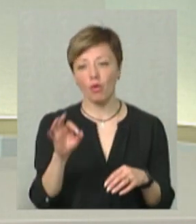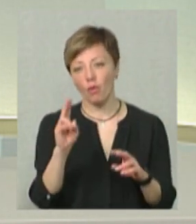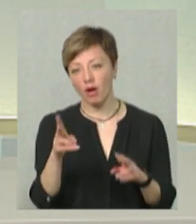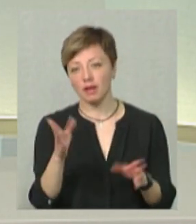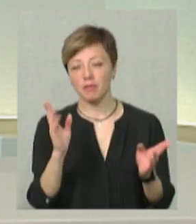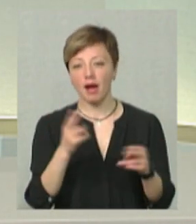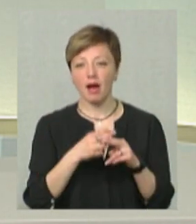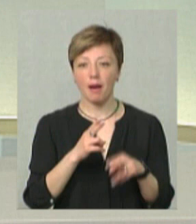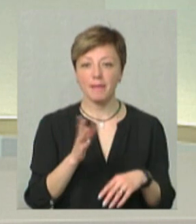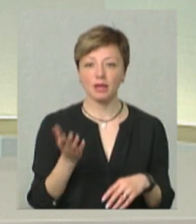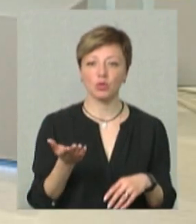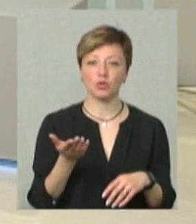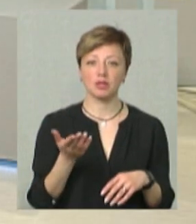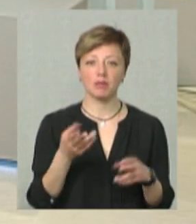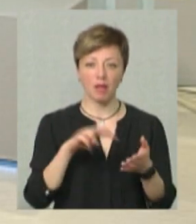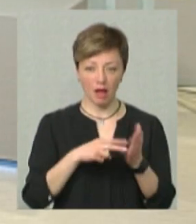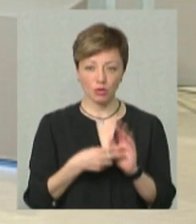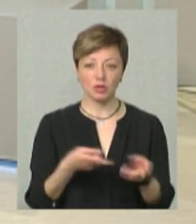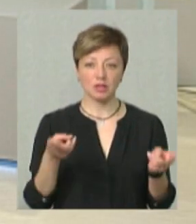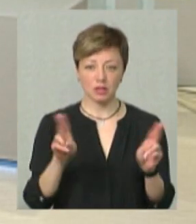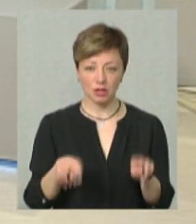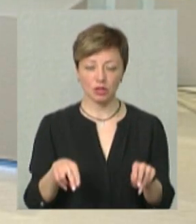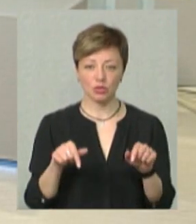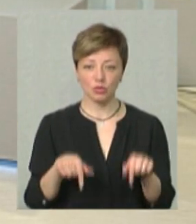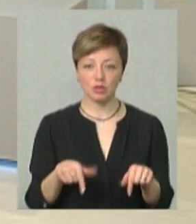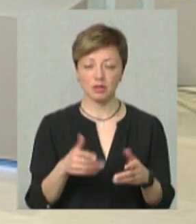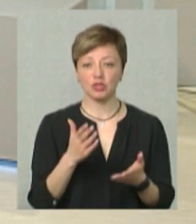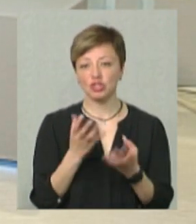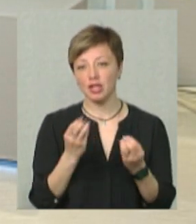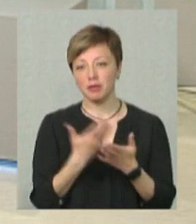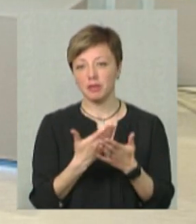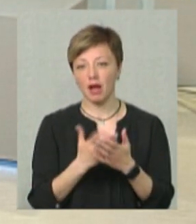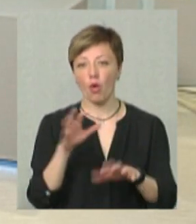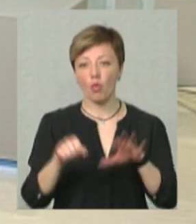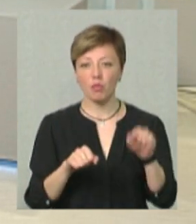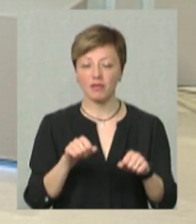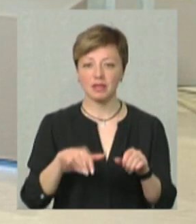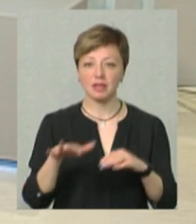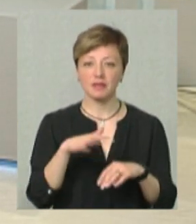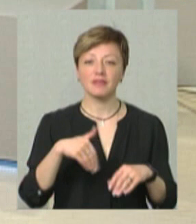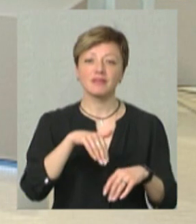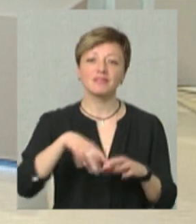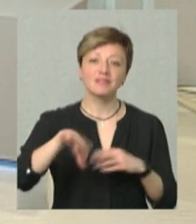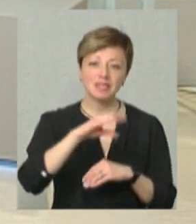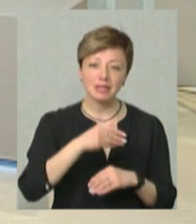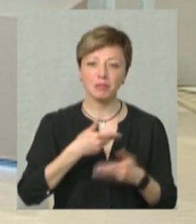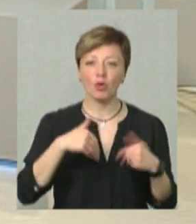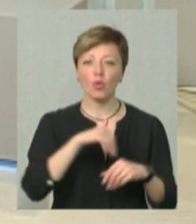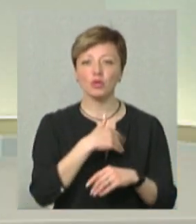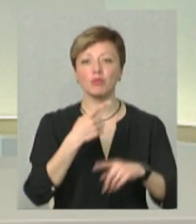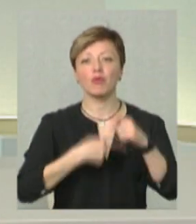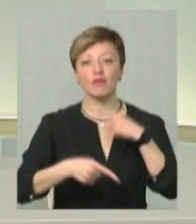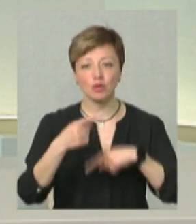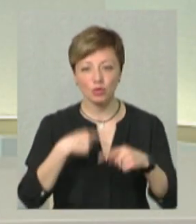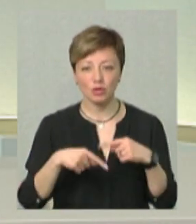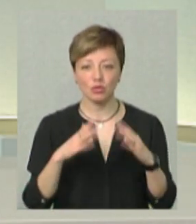Краматор, ще є окуповані території. Ні, всі ми хочемо повернутися,